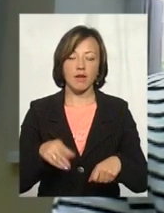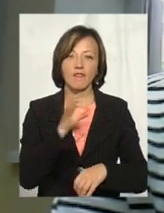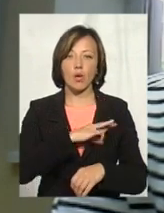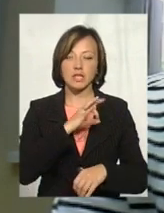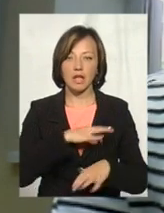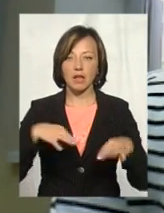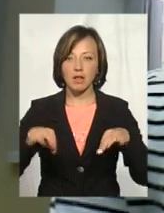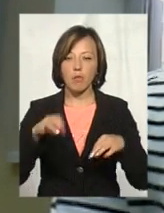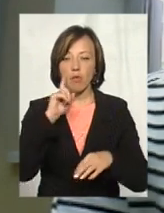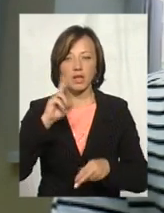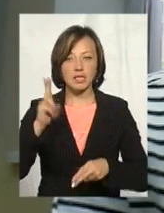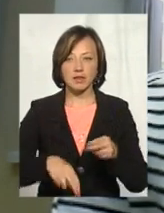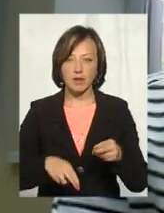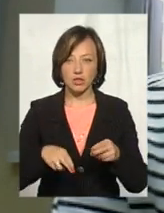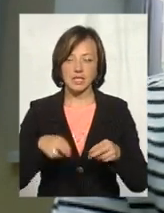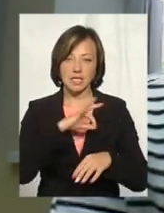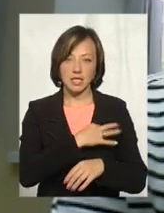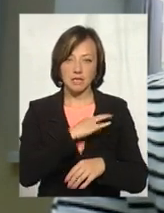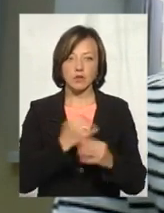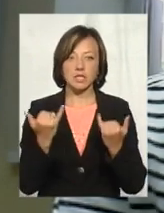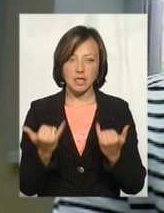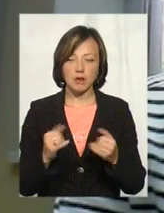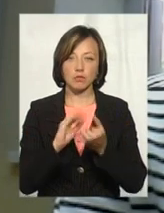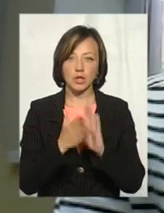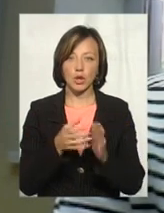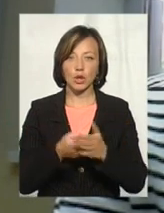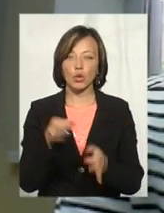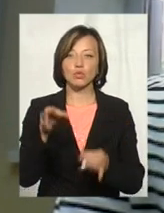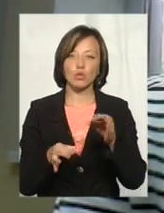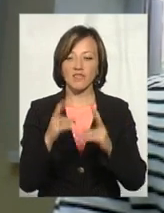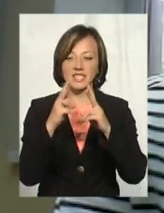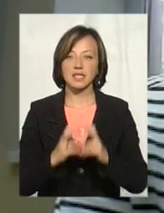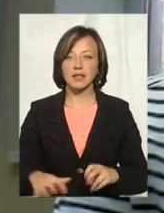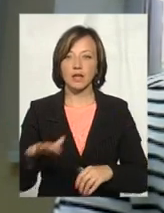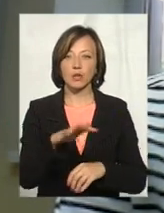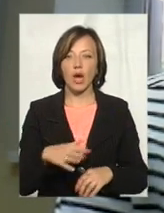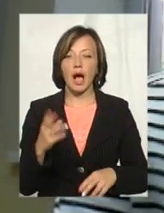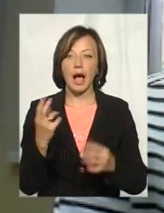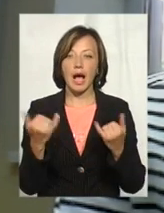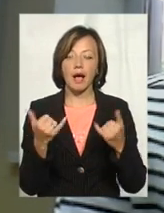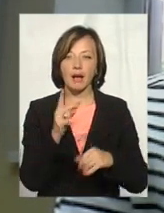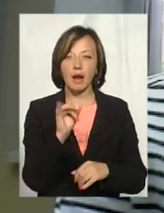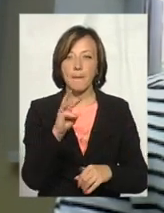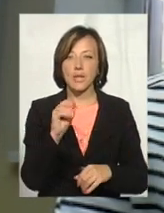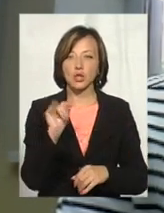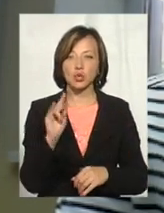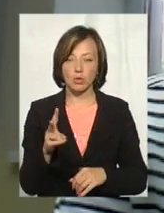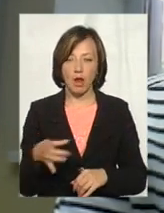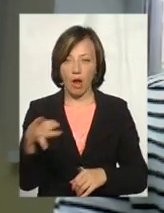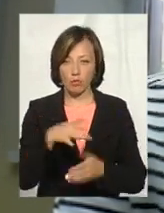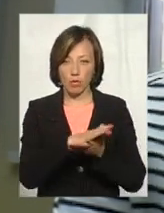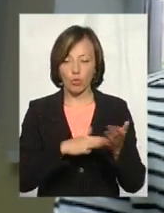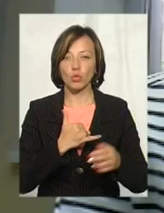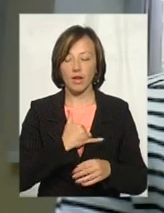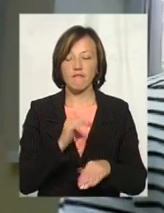до кого поки не буде завершено екранспортне сільство. Зараз, в принципі, судове сільство по території Кривійчукського району ще продовжує. Тому такі партию не